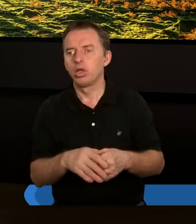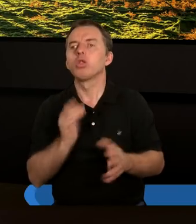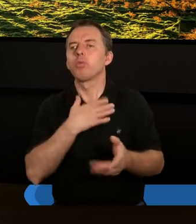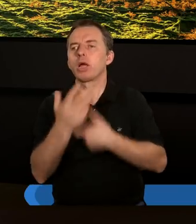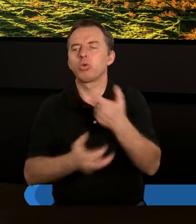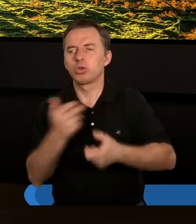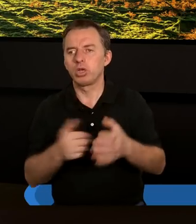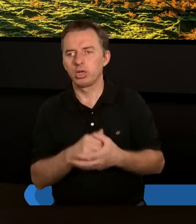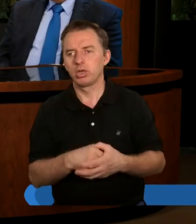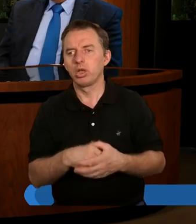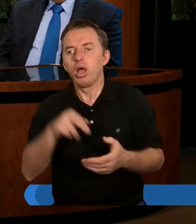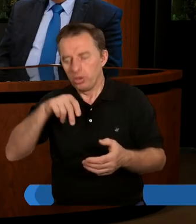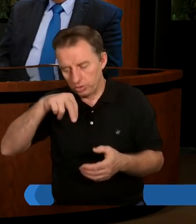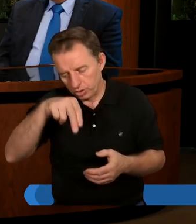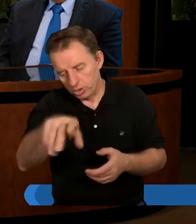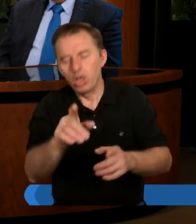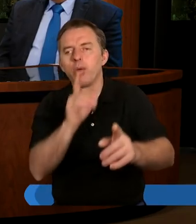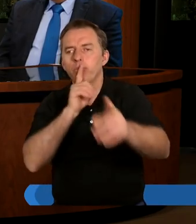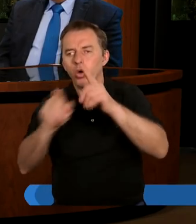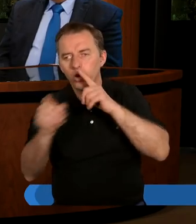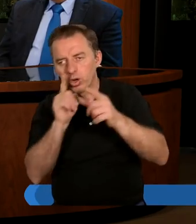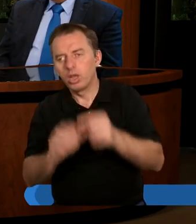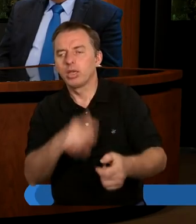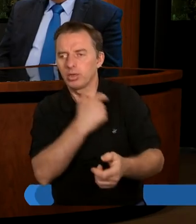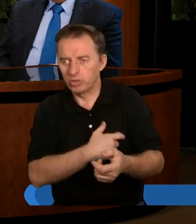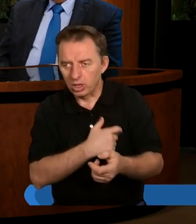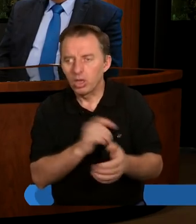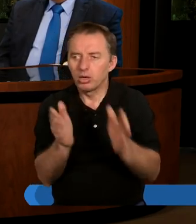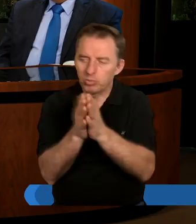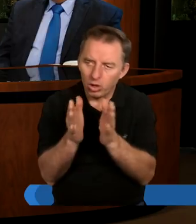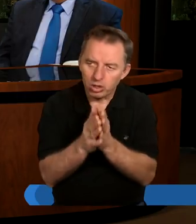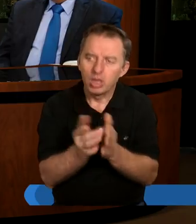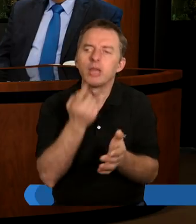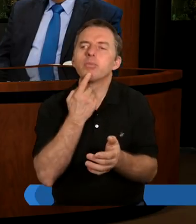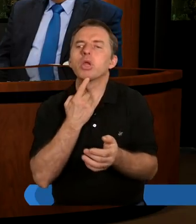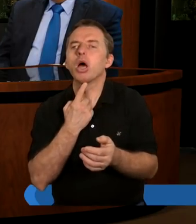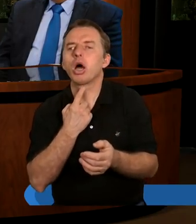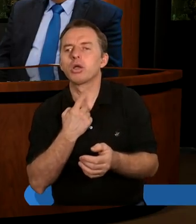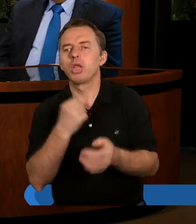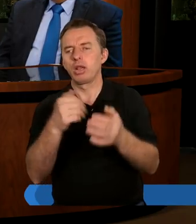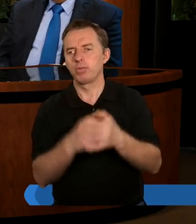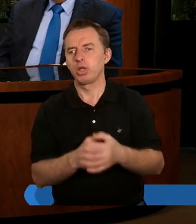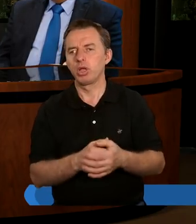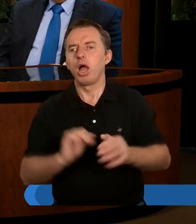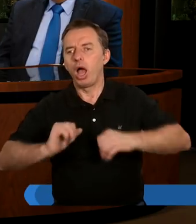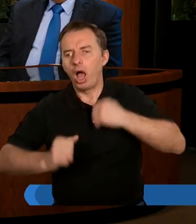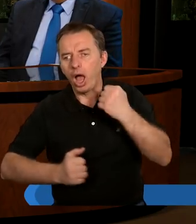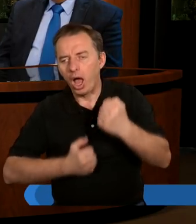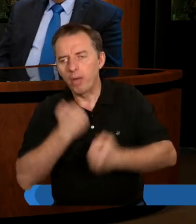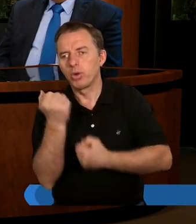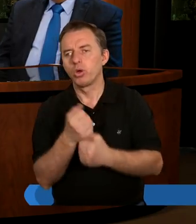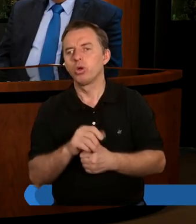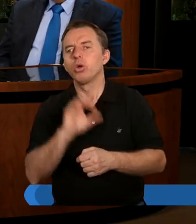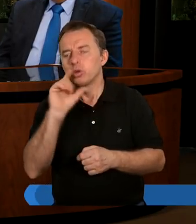bliski, to co masz uczynić? Pójść, porozmawiać, przemówić serca z modlitwą, z pragnieniem, z pragnieniem, aby